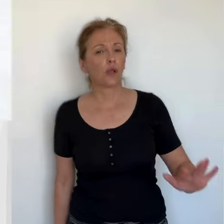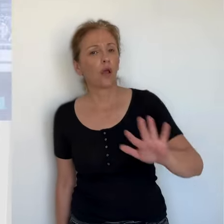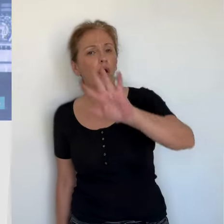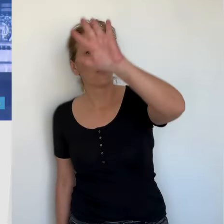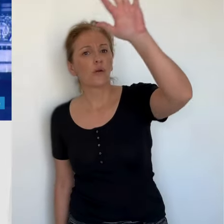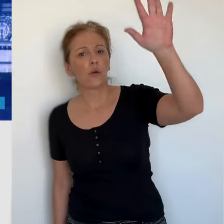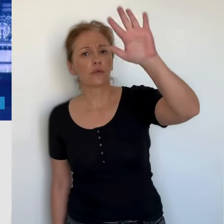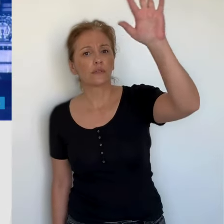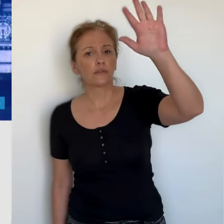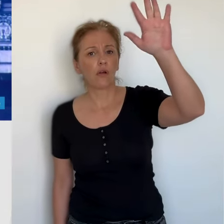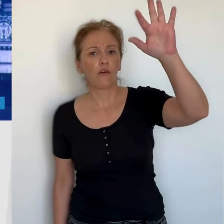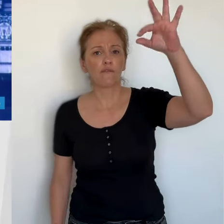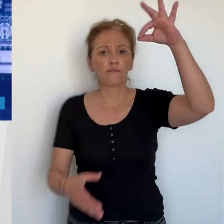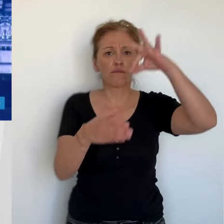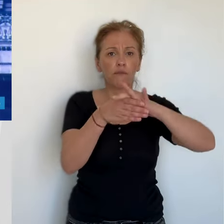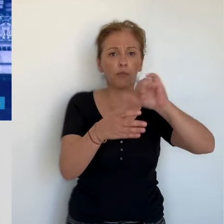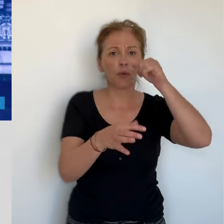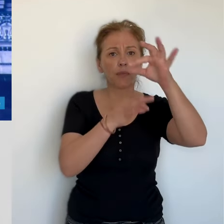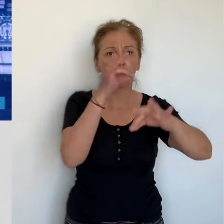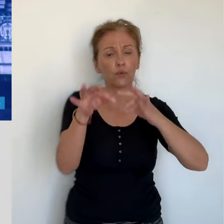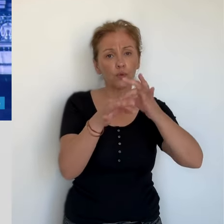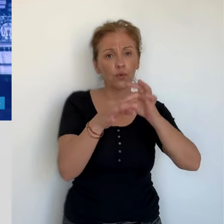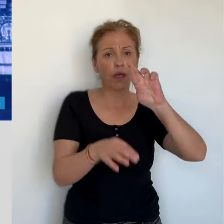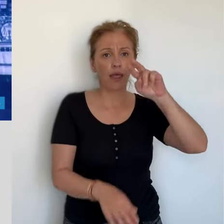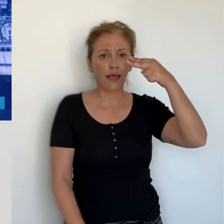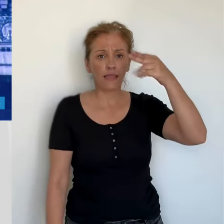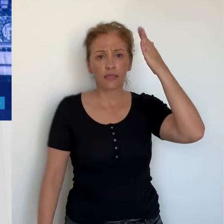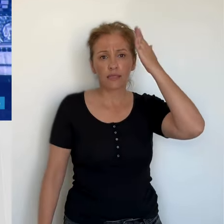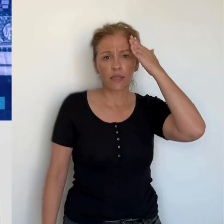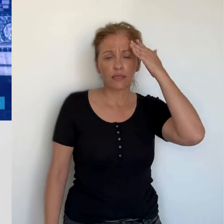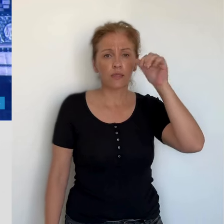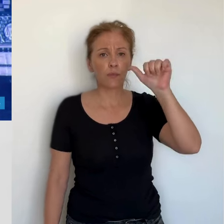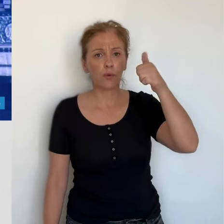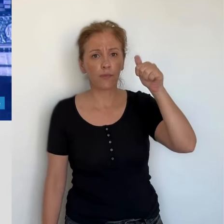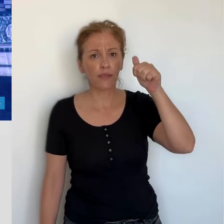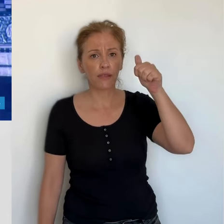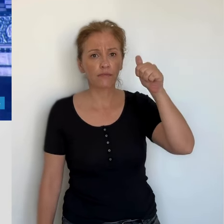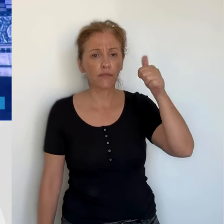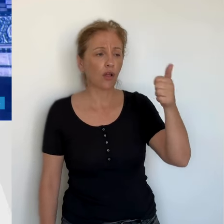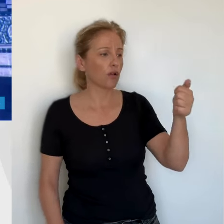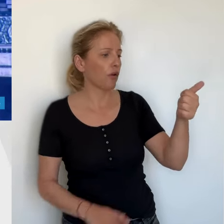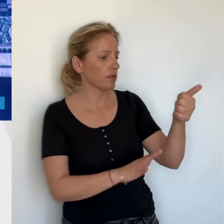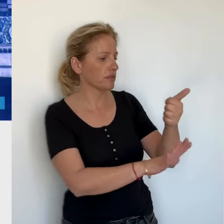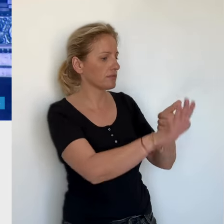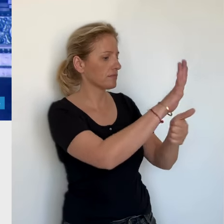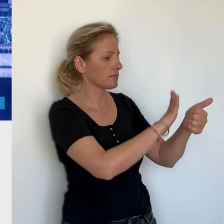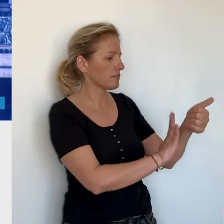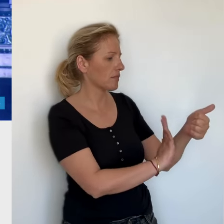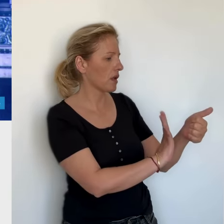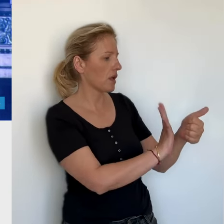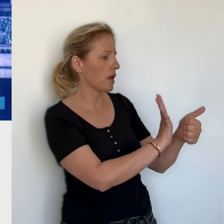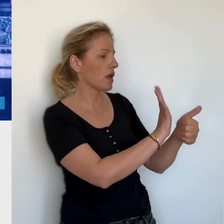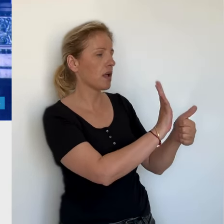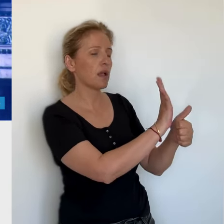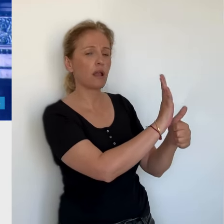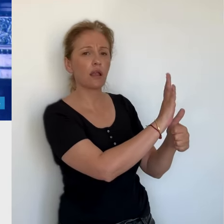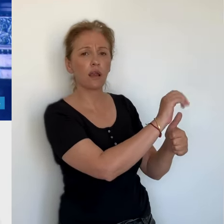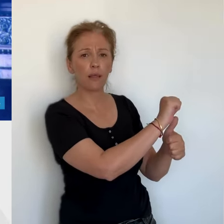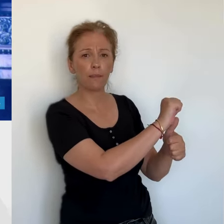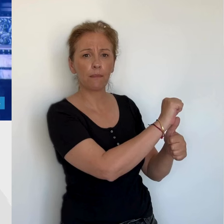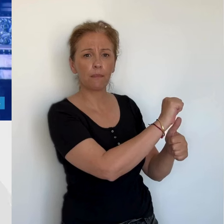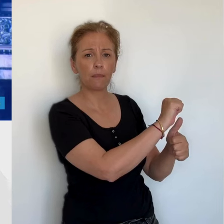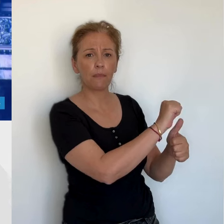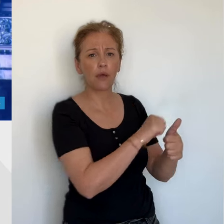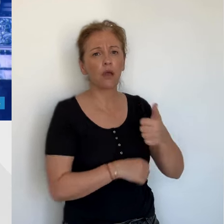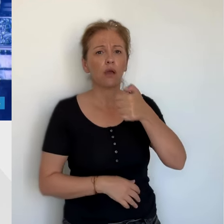Sur le continent, l'URN arrive largement en tête de ce premier tour. Notre île n'a donc pas échappé au raz-de-marée bleu marine qui